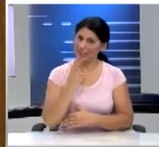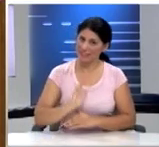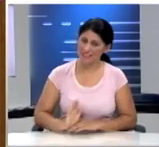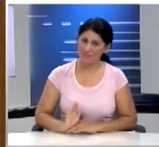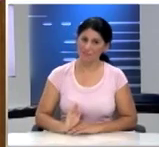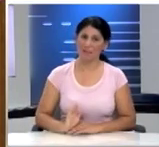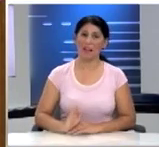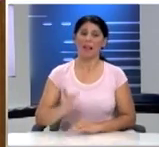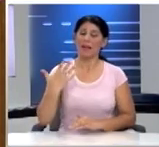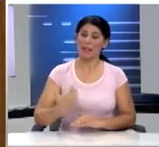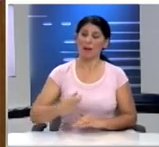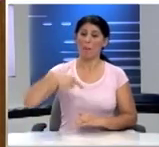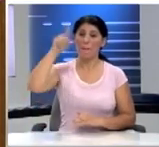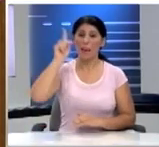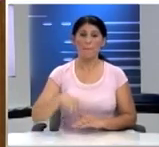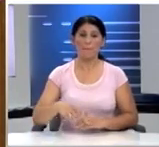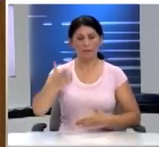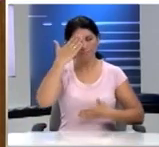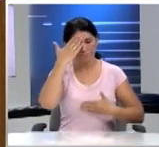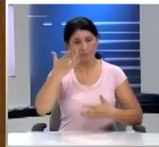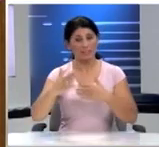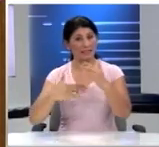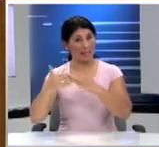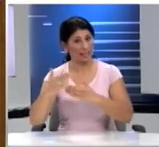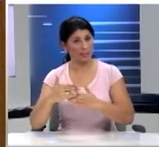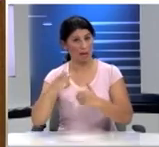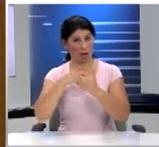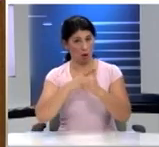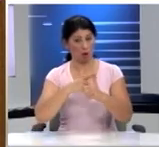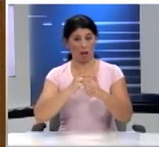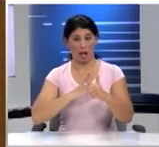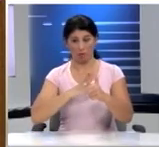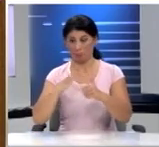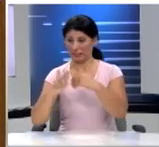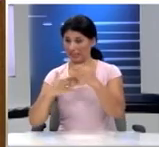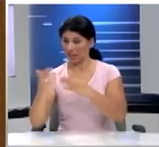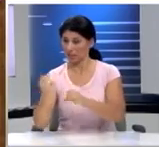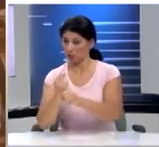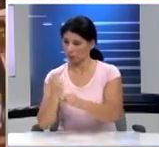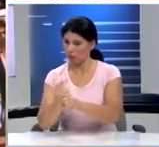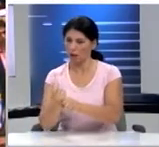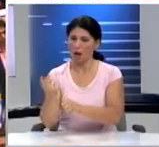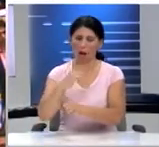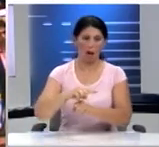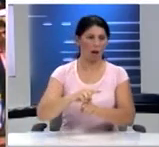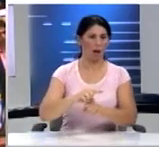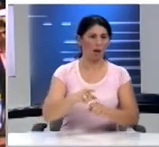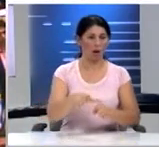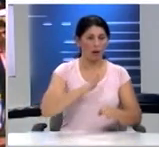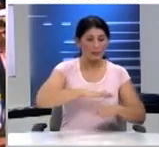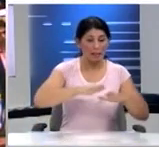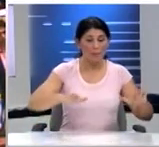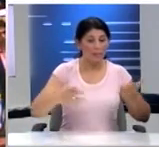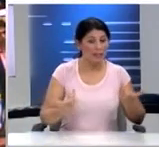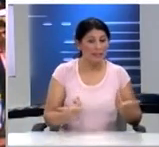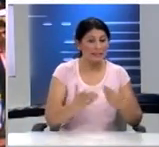ημέρας τέχνης στα σχολεία που θα είναι αφιερωμένη τόσο σε ανθρώπους της τέχνης και στο έργο τους όσο και στις δημιουργικές δυνάμεις των παιδιών